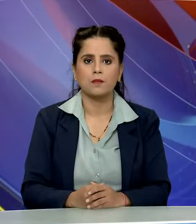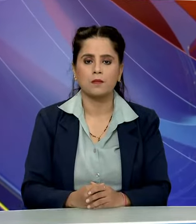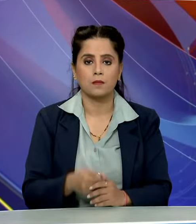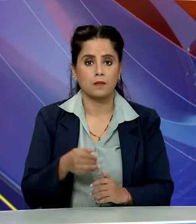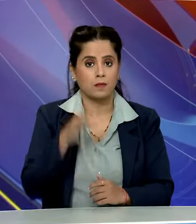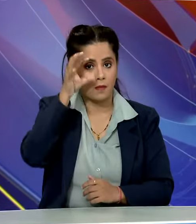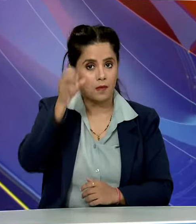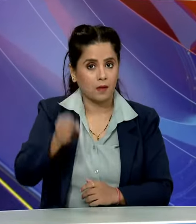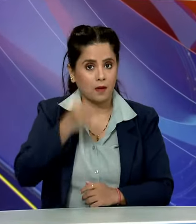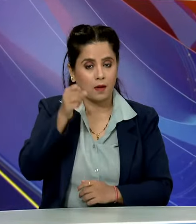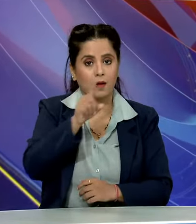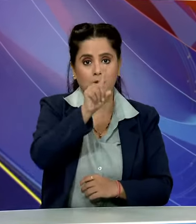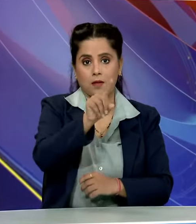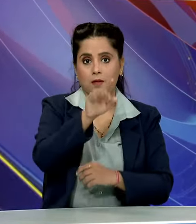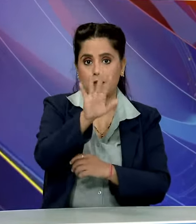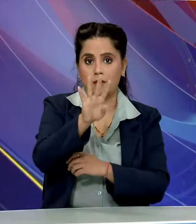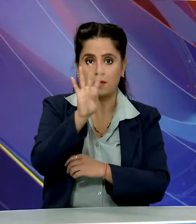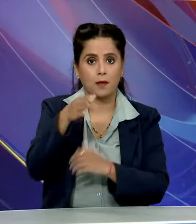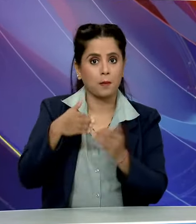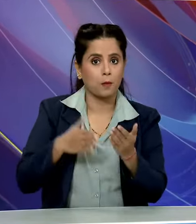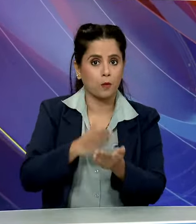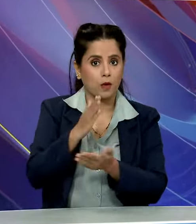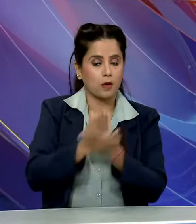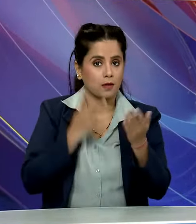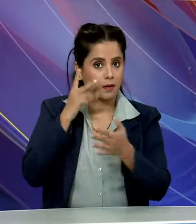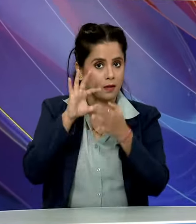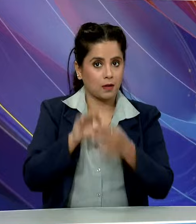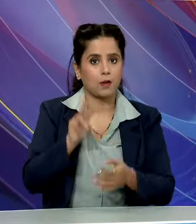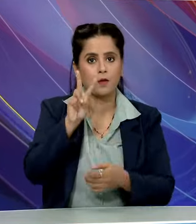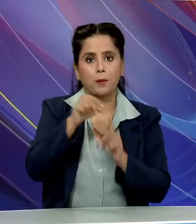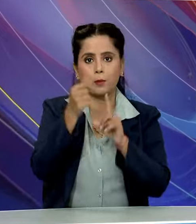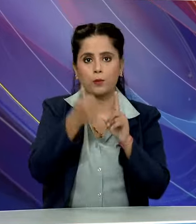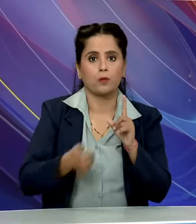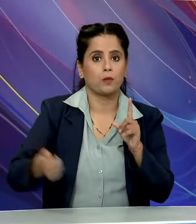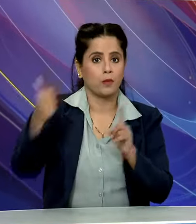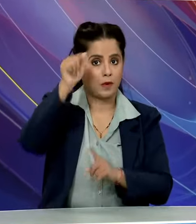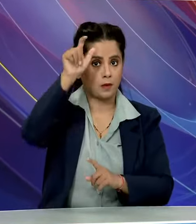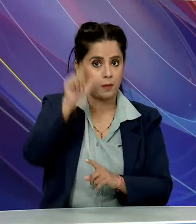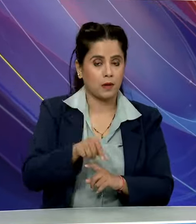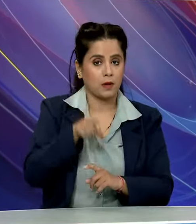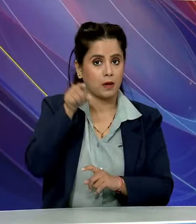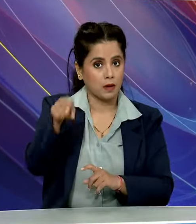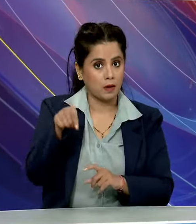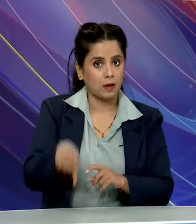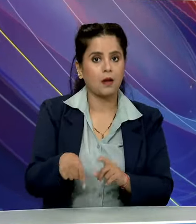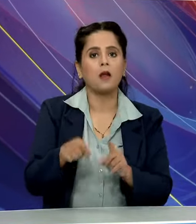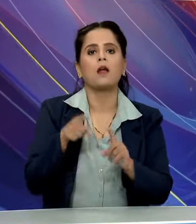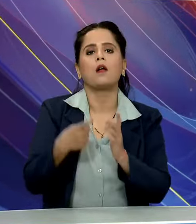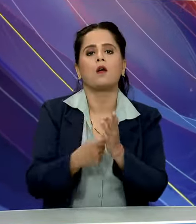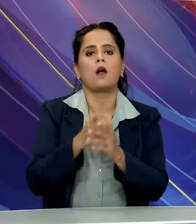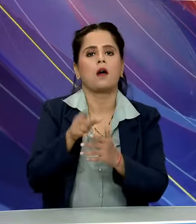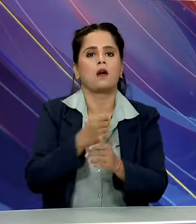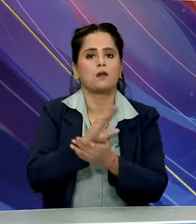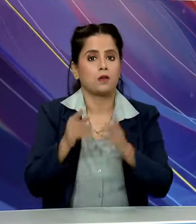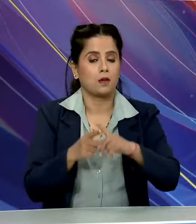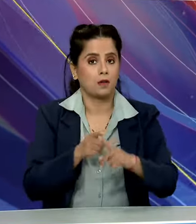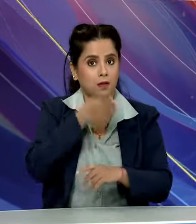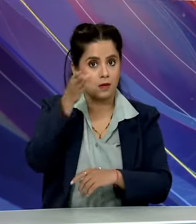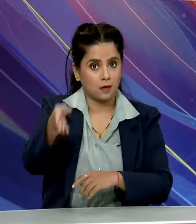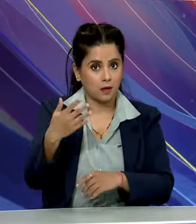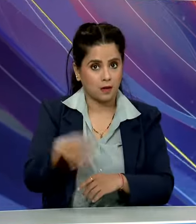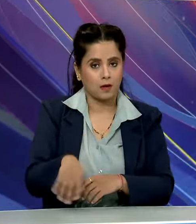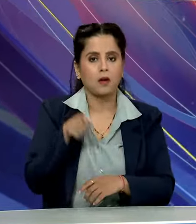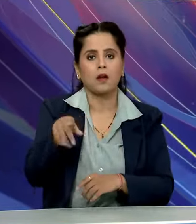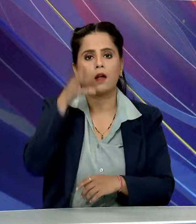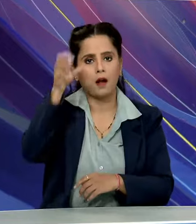महात्मा गांधी की 154 वी ज्यनती के मौके पर राश्ट्रपती जगदीब धनकर ने राज़ुखाट पहुचकर महात्मा गांधी को